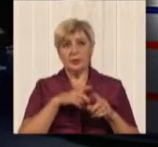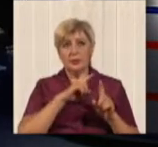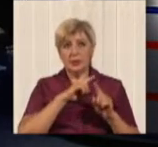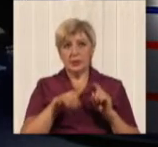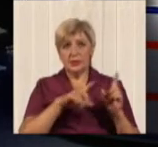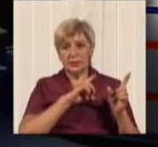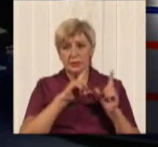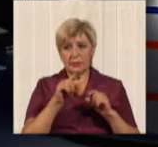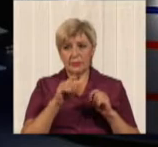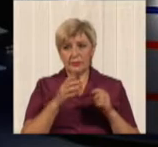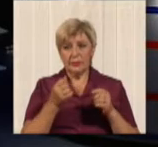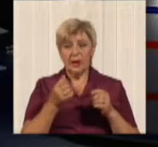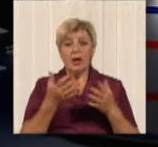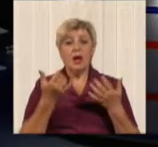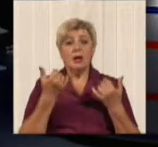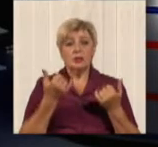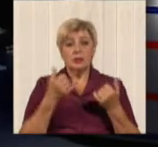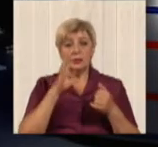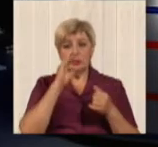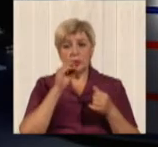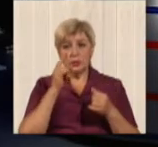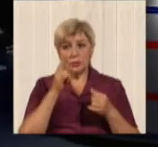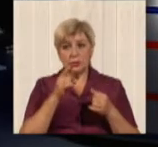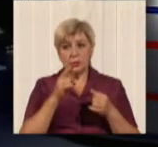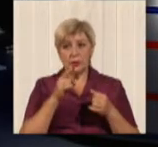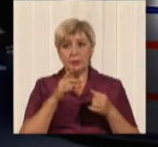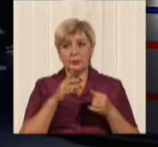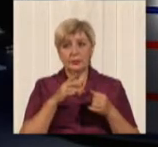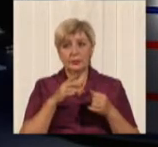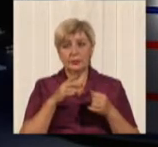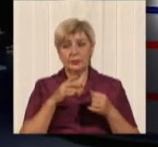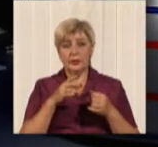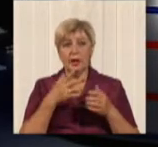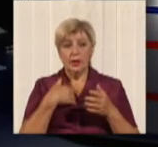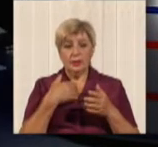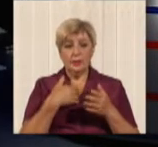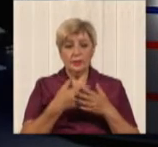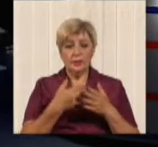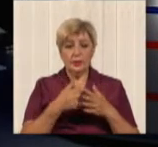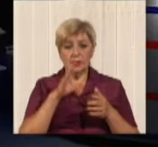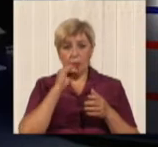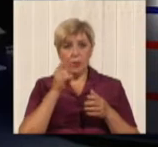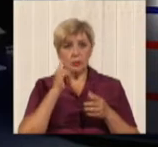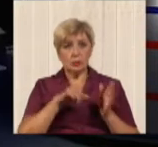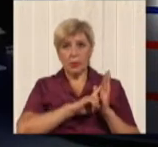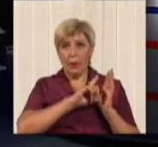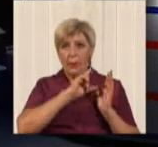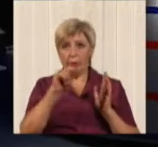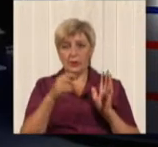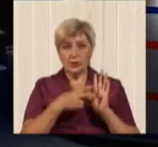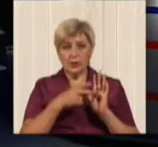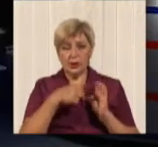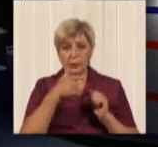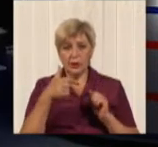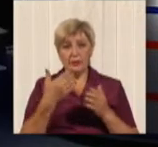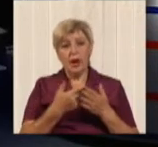можна доехати на автобусе, заплатив сейчас 7 гривень, на електротранспорте придется делать пересадку і платити два раза по 400. Т.е. на теперь самый главный шаг, это